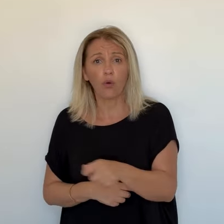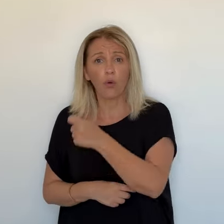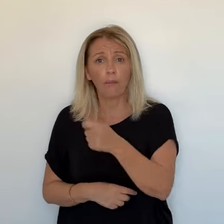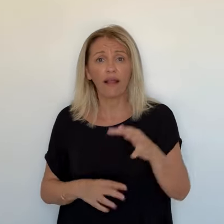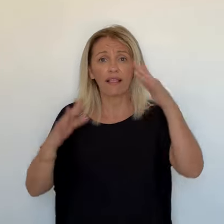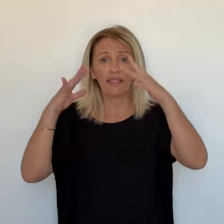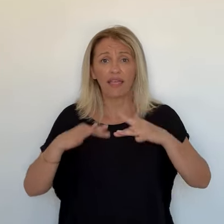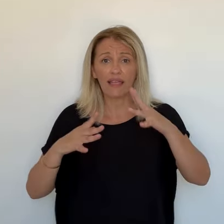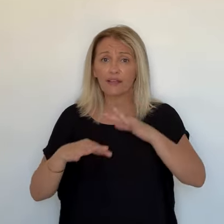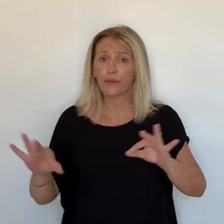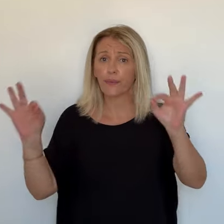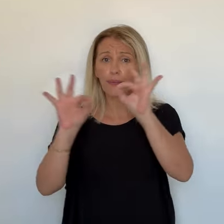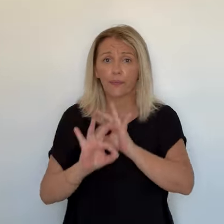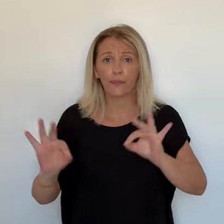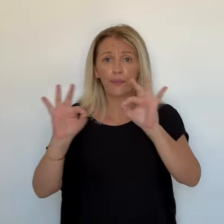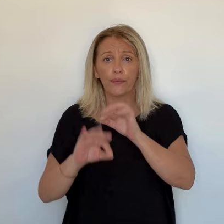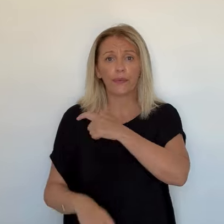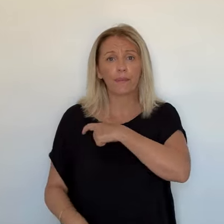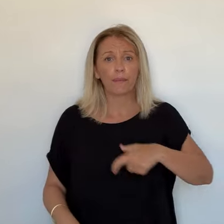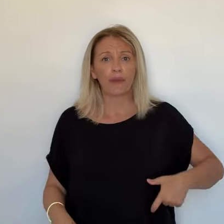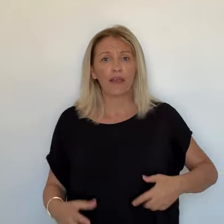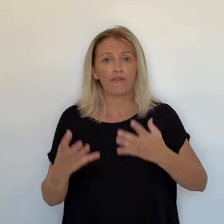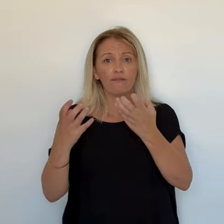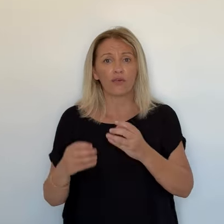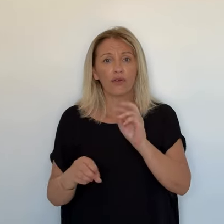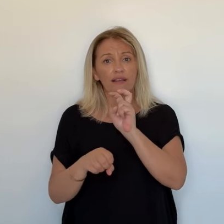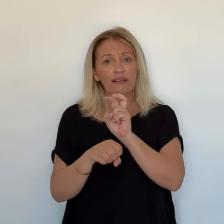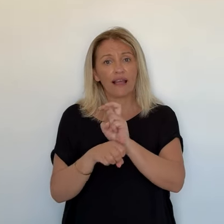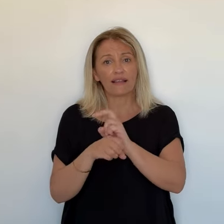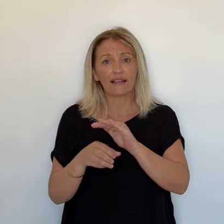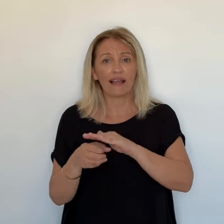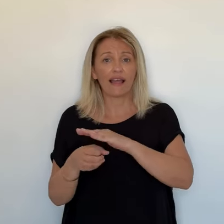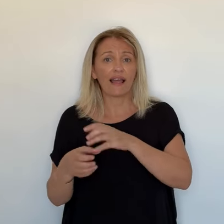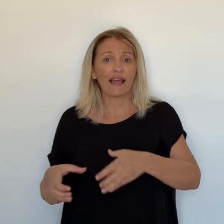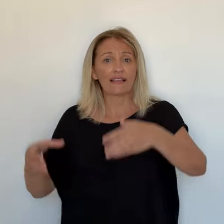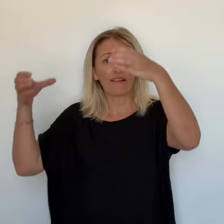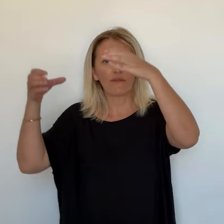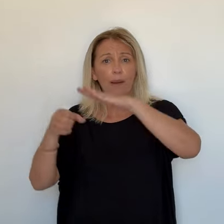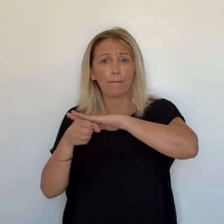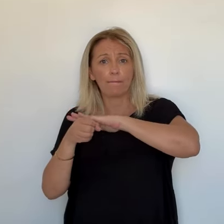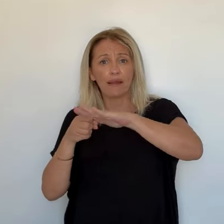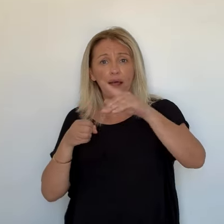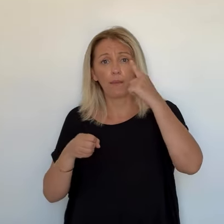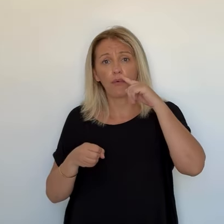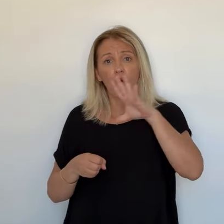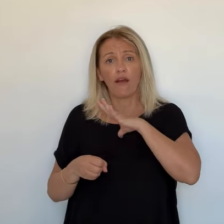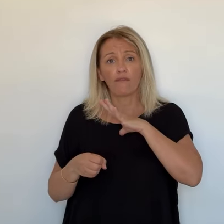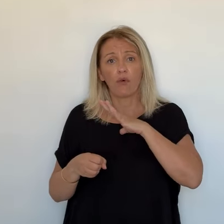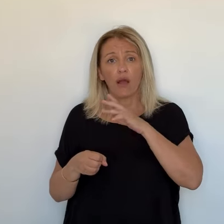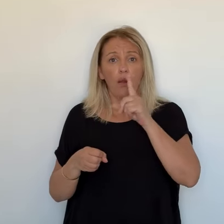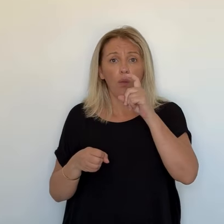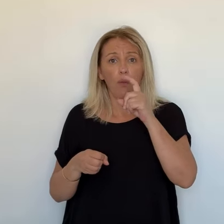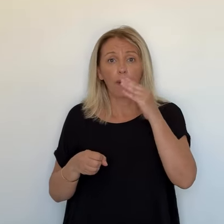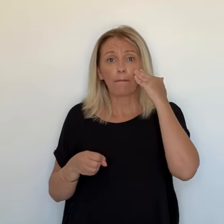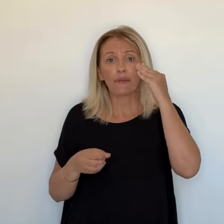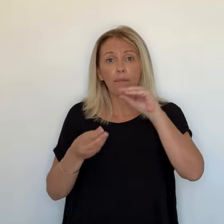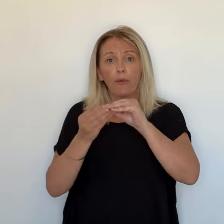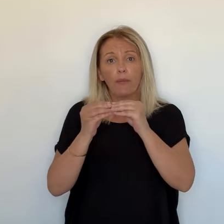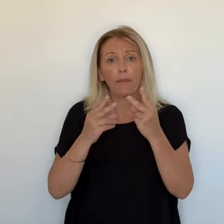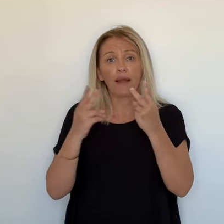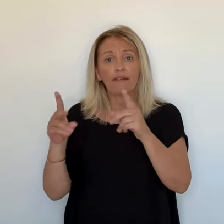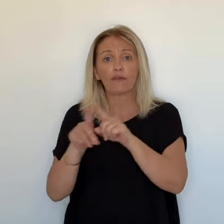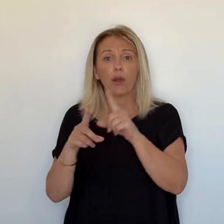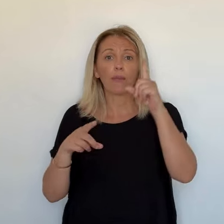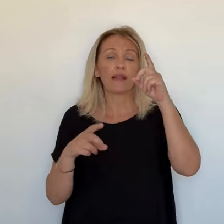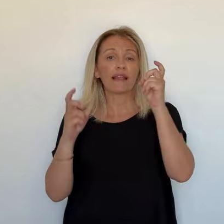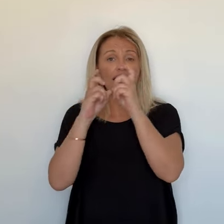il n pas pu cette année, mais en l dernière aussi, il a pu très peu. Donc les ressources diminuent, c'est ce qui est logique. On n plus de neige. Ce que